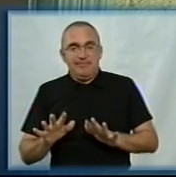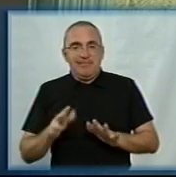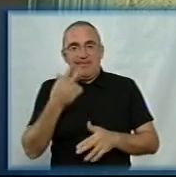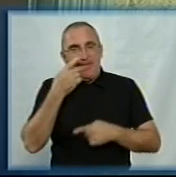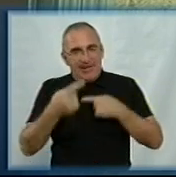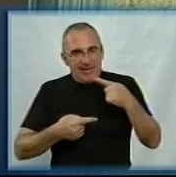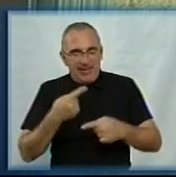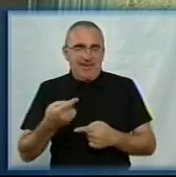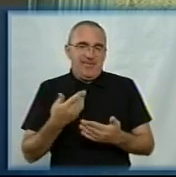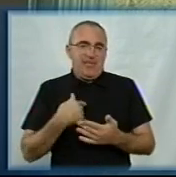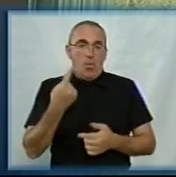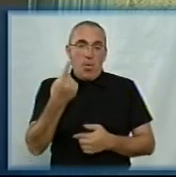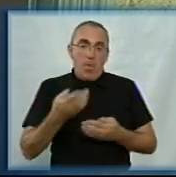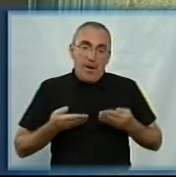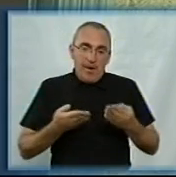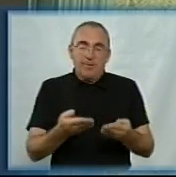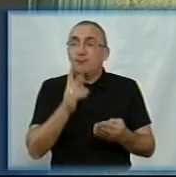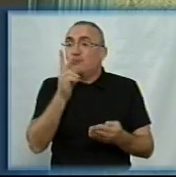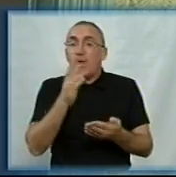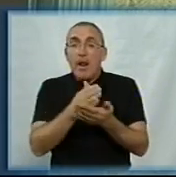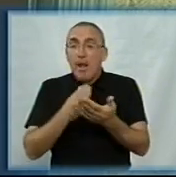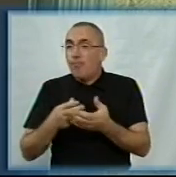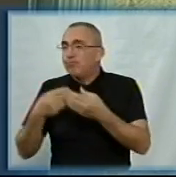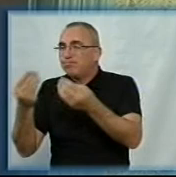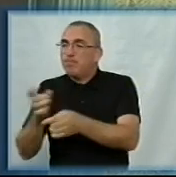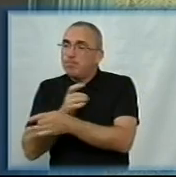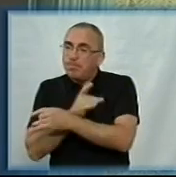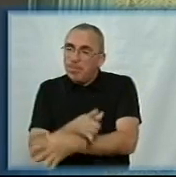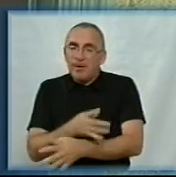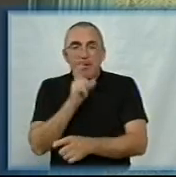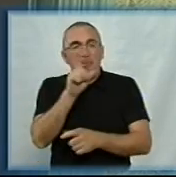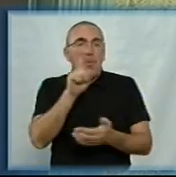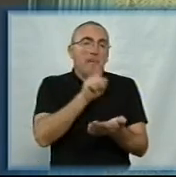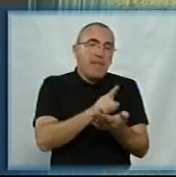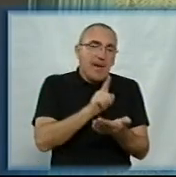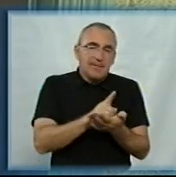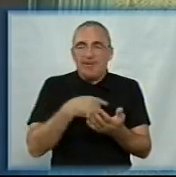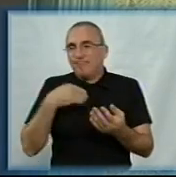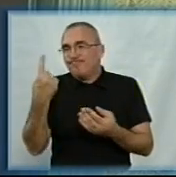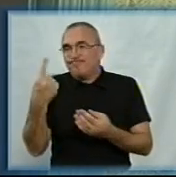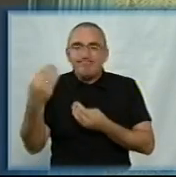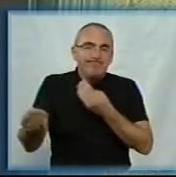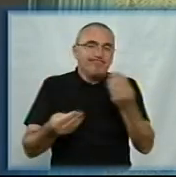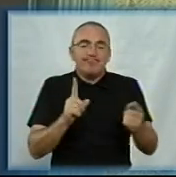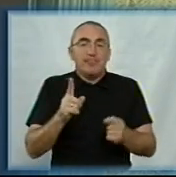завжди стараюсь якийсь один хліб віддати людині або бідній, або пенсіонеру. Я завжди так віддаю,